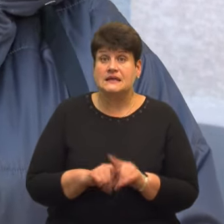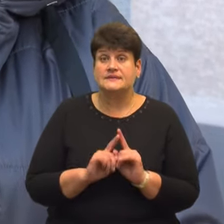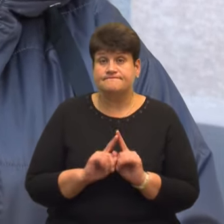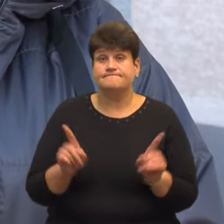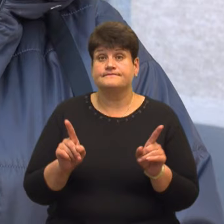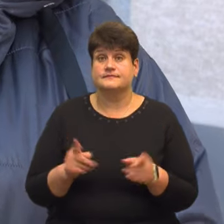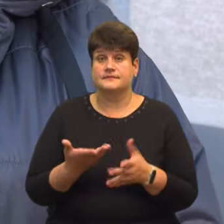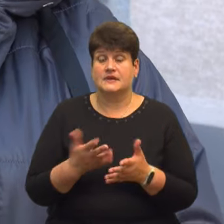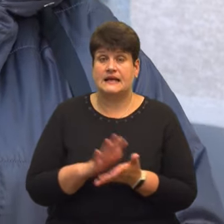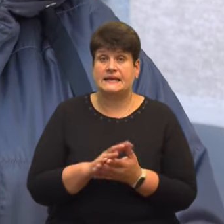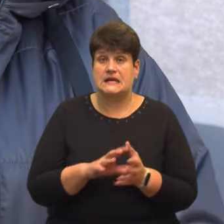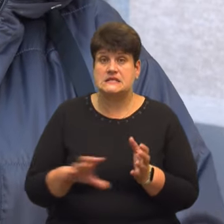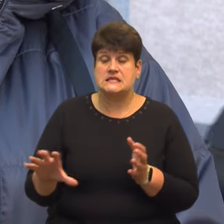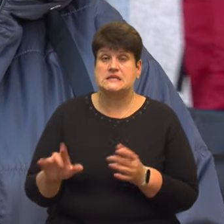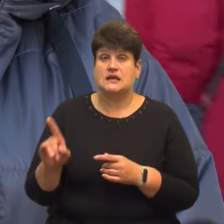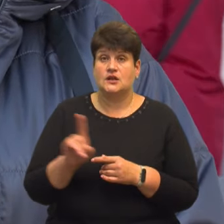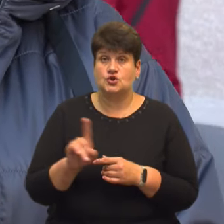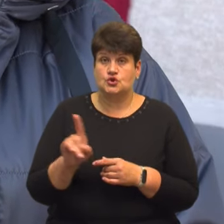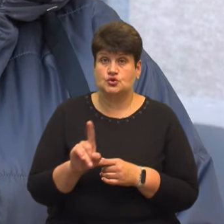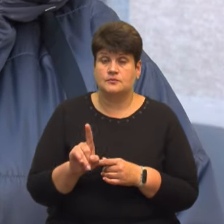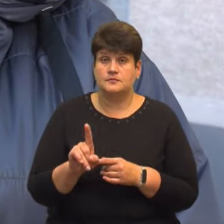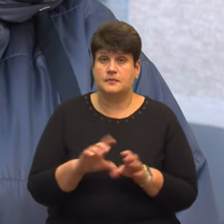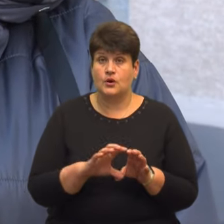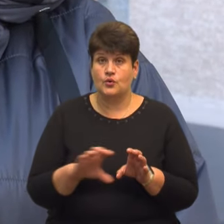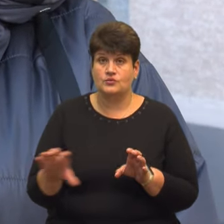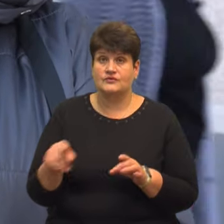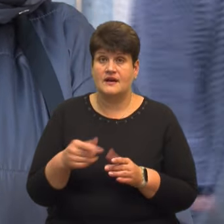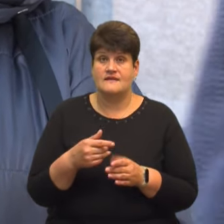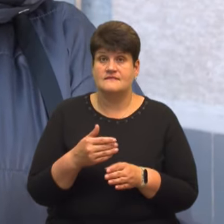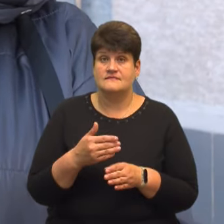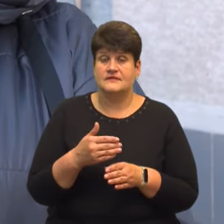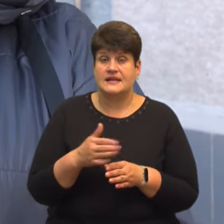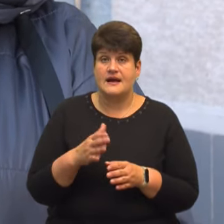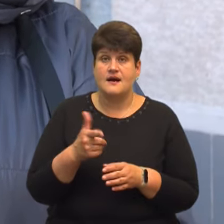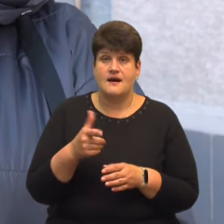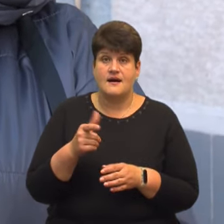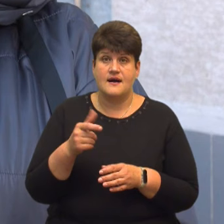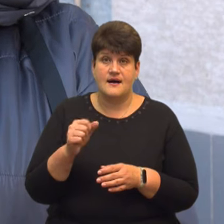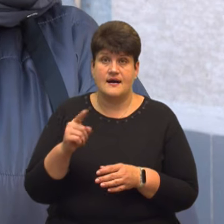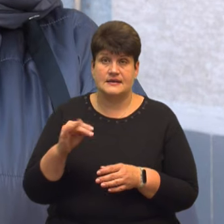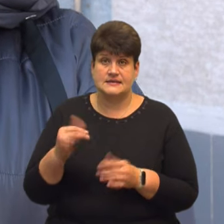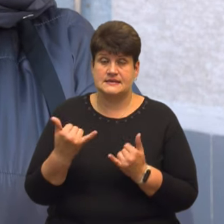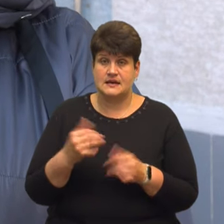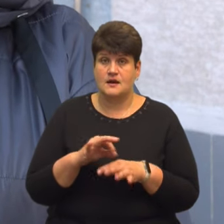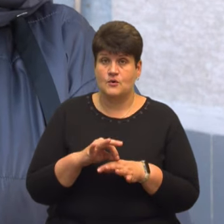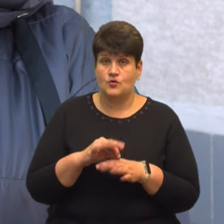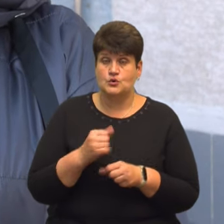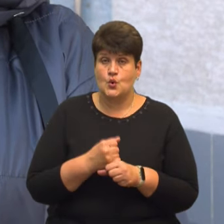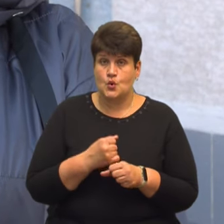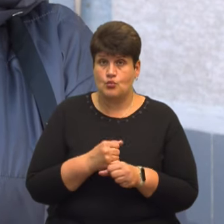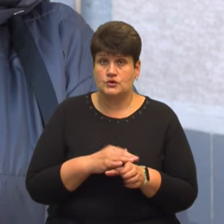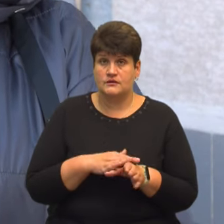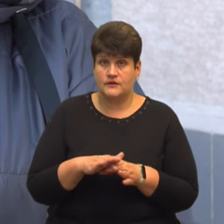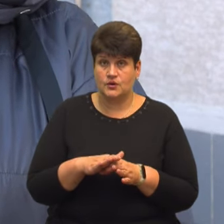каналізаційної мережі, що при проходженні вона виділяє гази. Зараз проводиться якраз роботи, виконується в